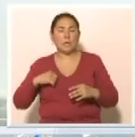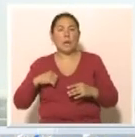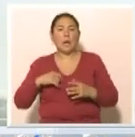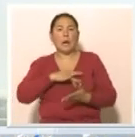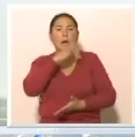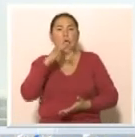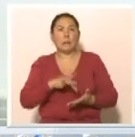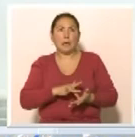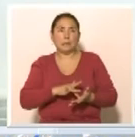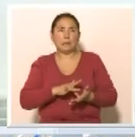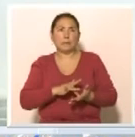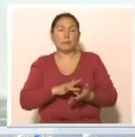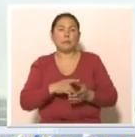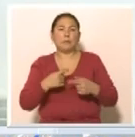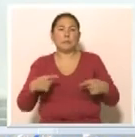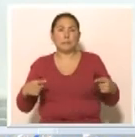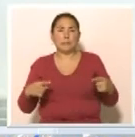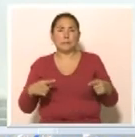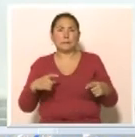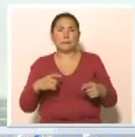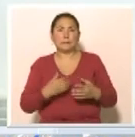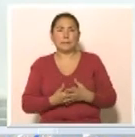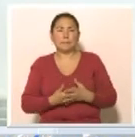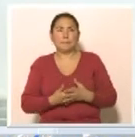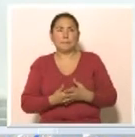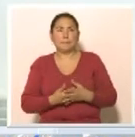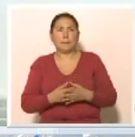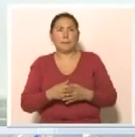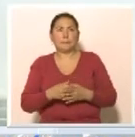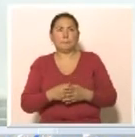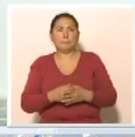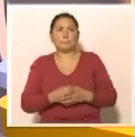қаражатты басқа салаларға жұмсайын де өтір әкімдік тарақын.